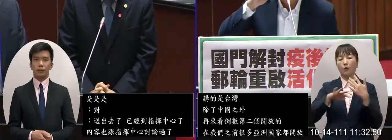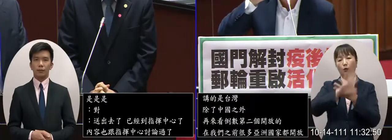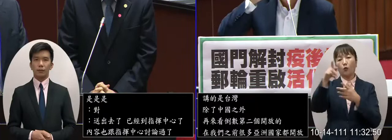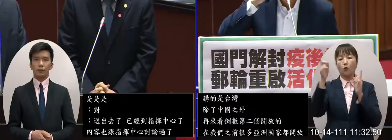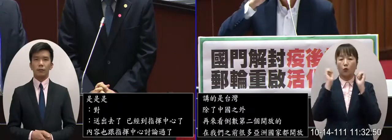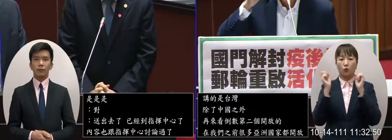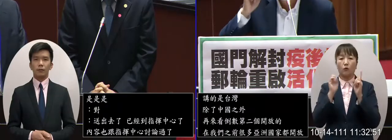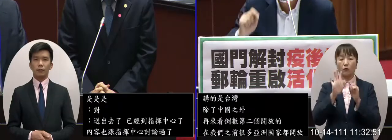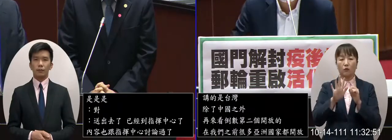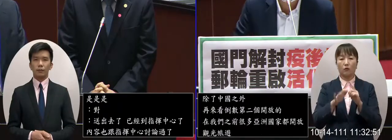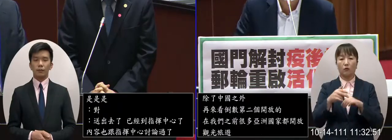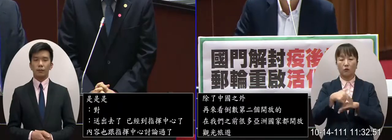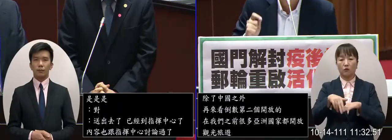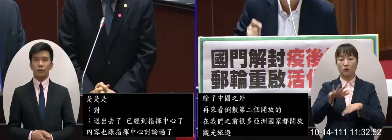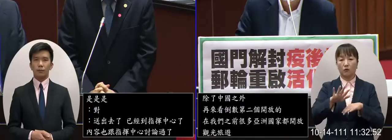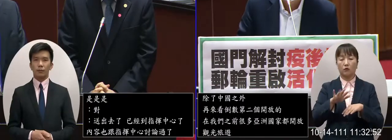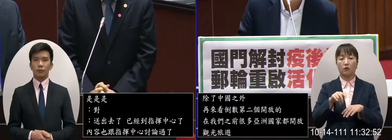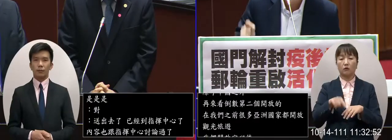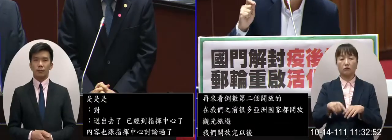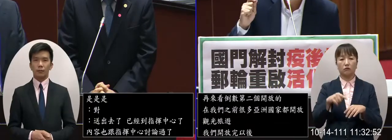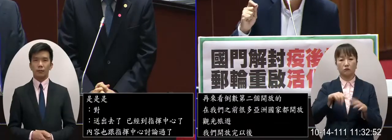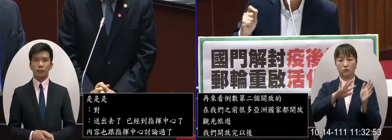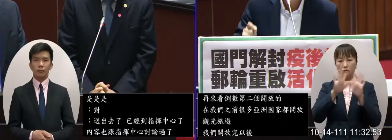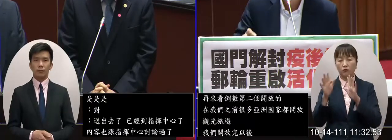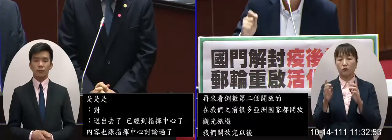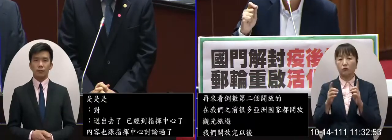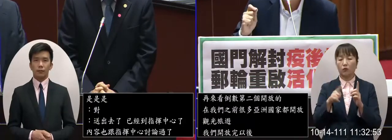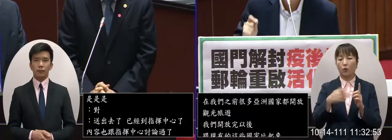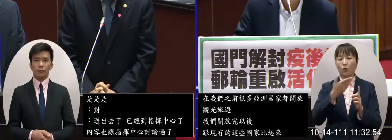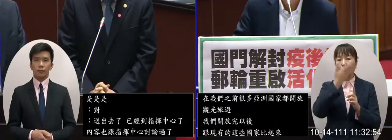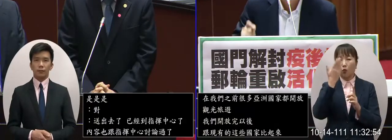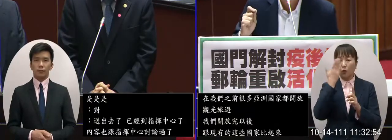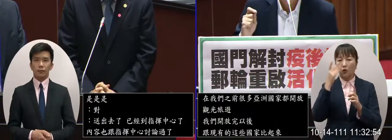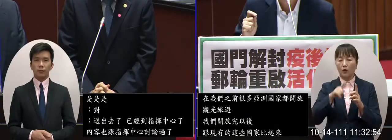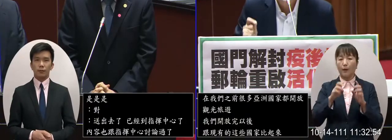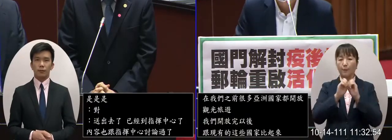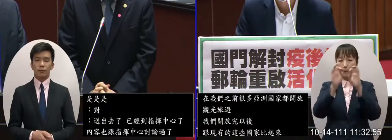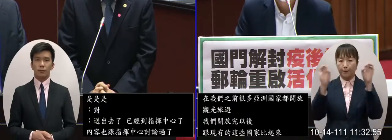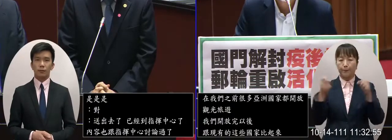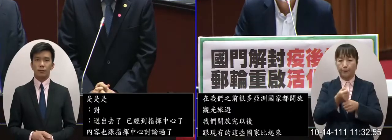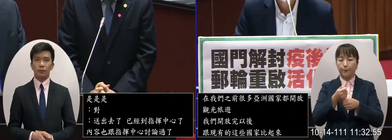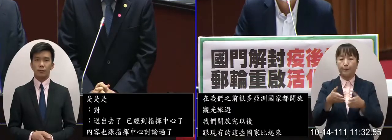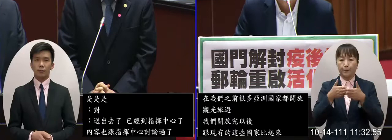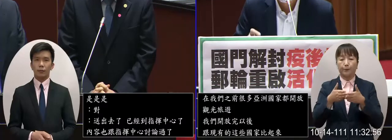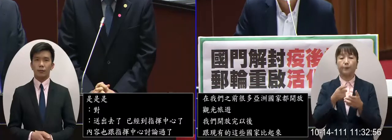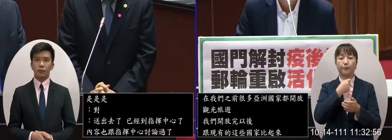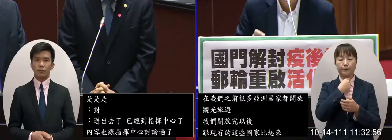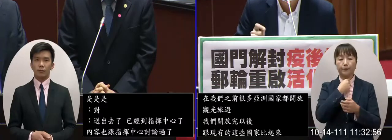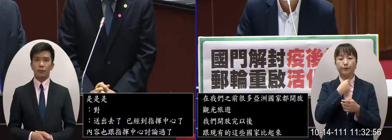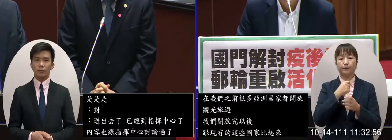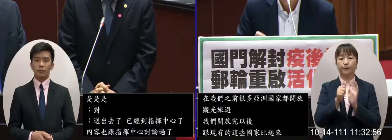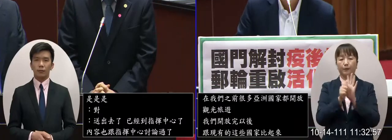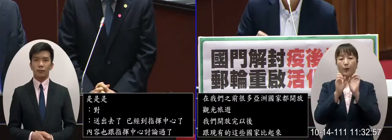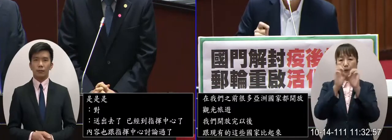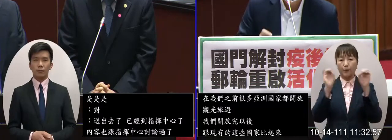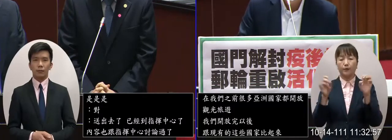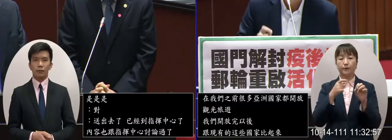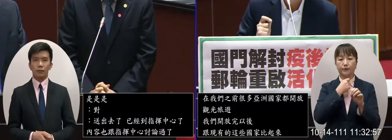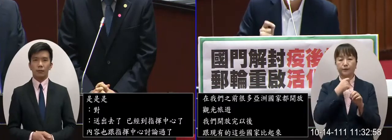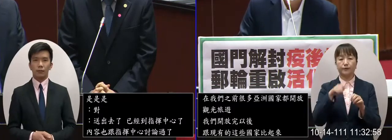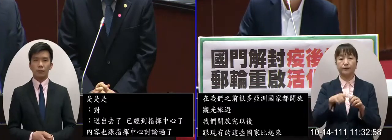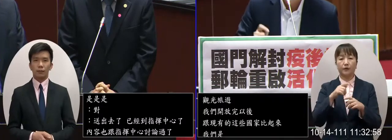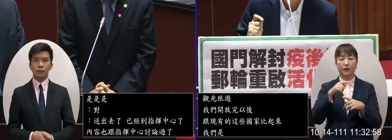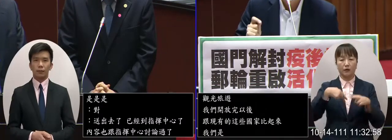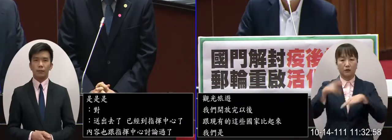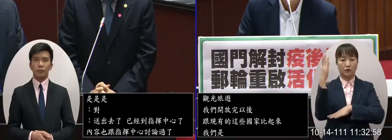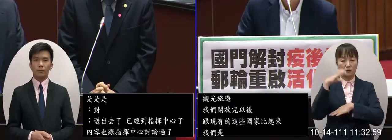其他國家去了所以在這個狀況之下我認為觀光的行銷非常重要觀光的行銷很重要所以我才會建